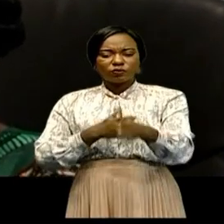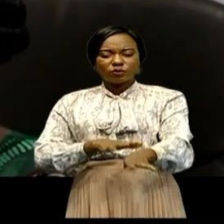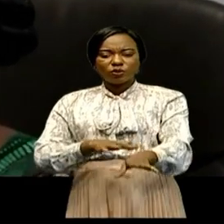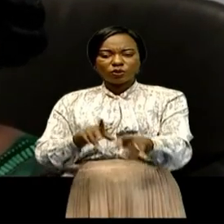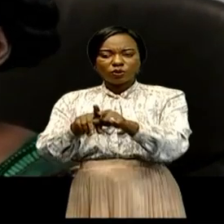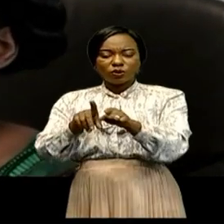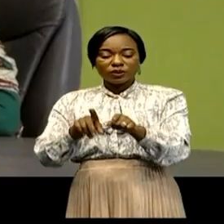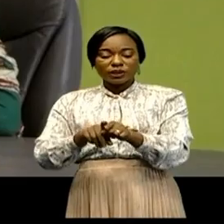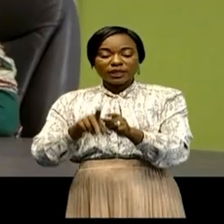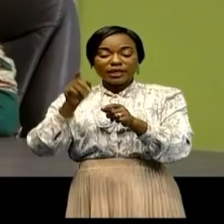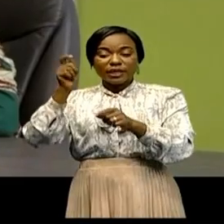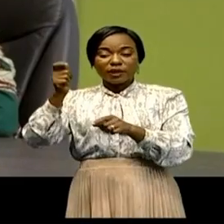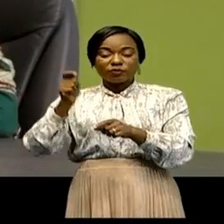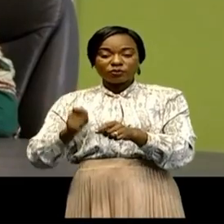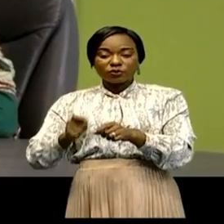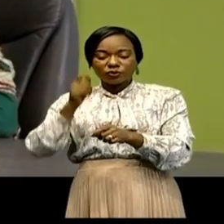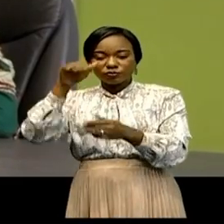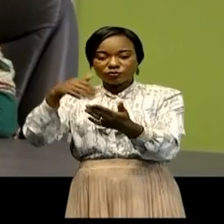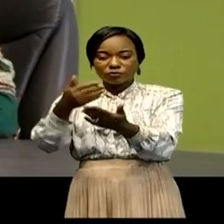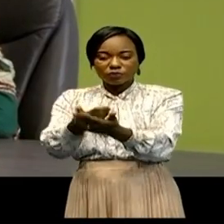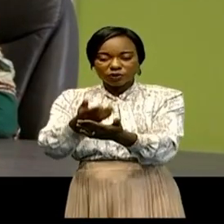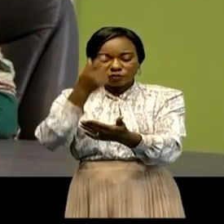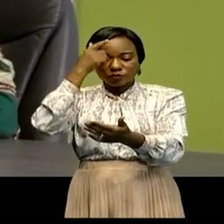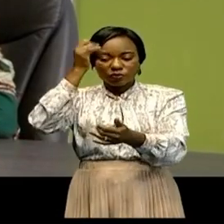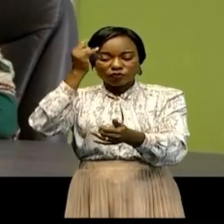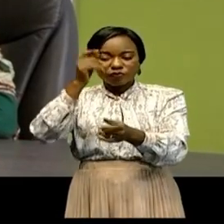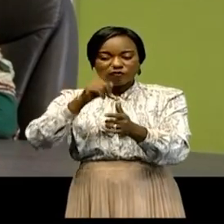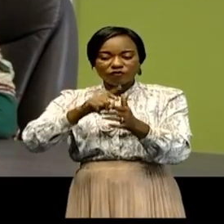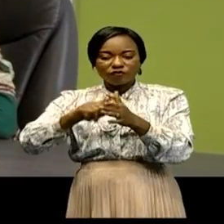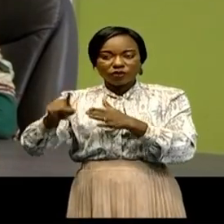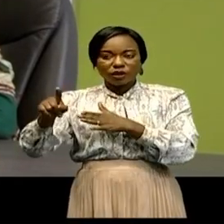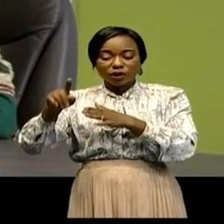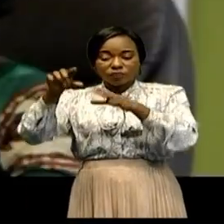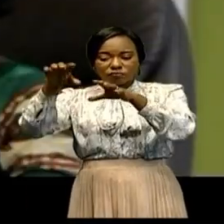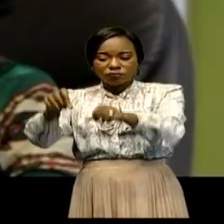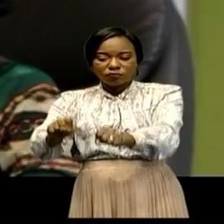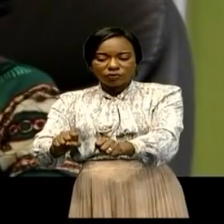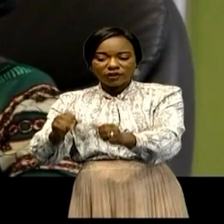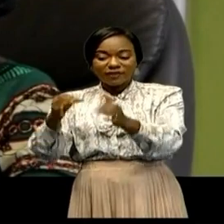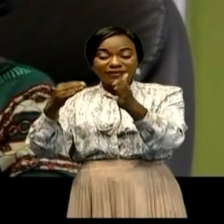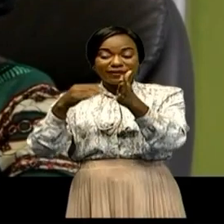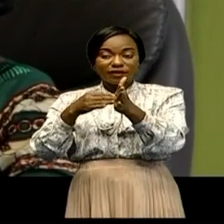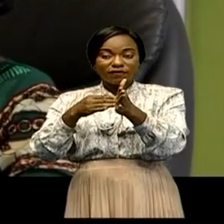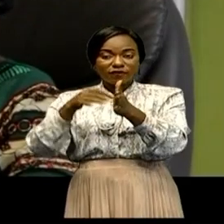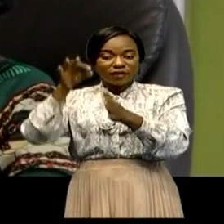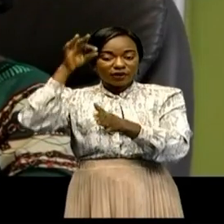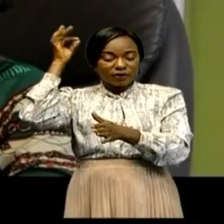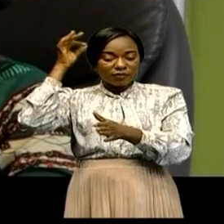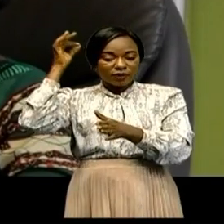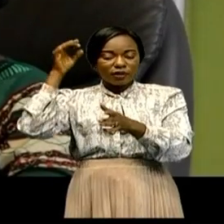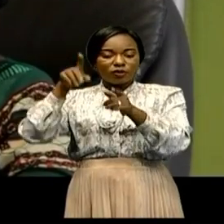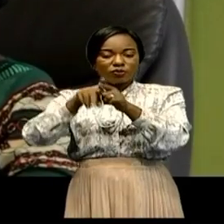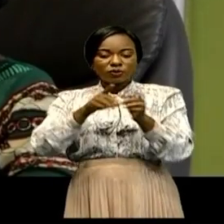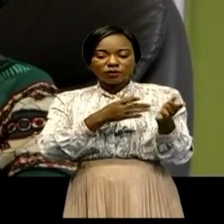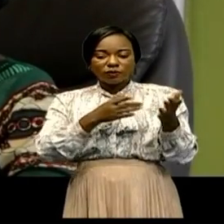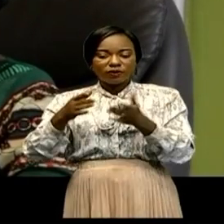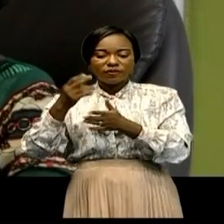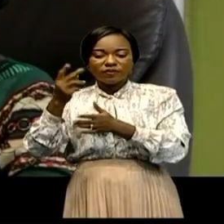'intervention de la police a permis la neutralisation de neuf miliciens portant les bulans à 21 personnes.